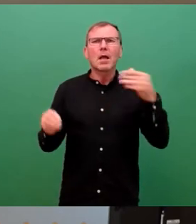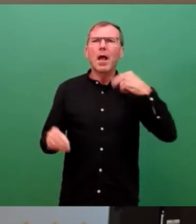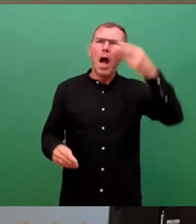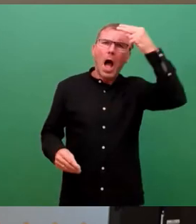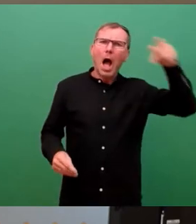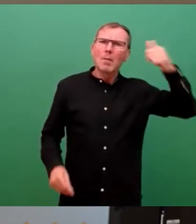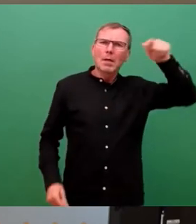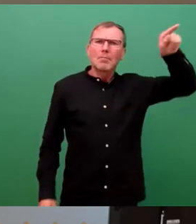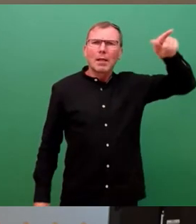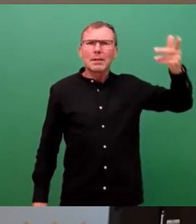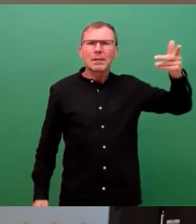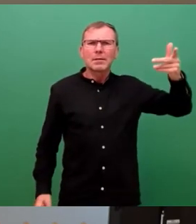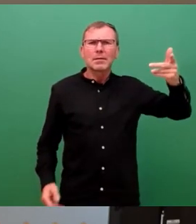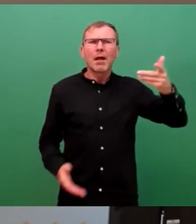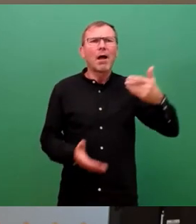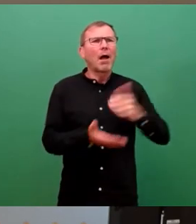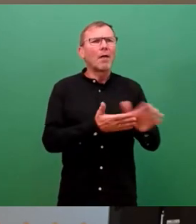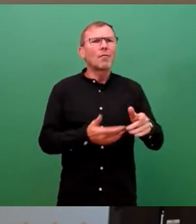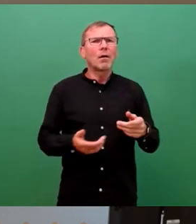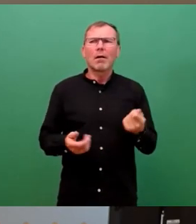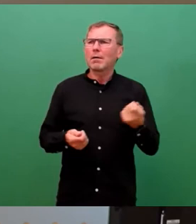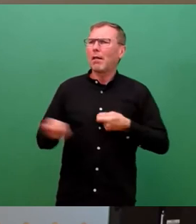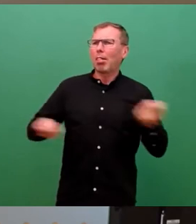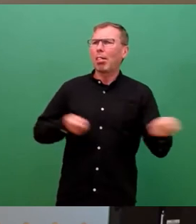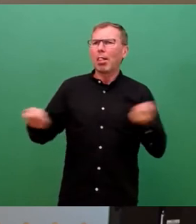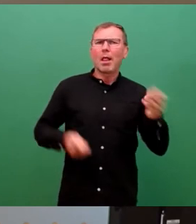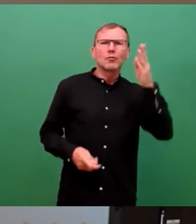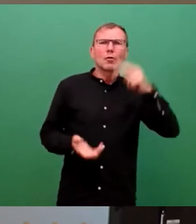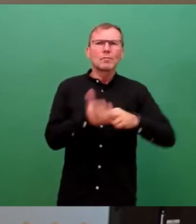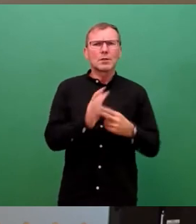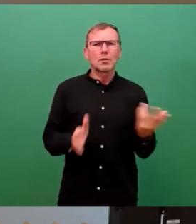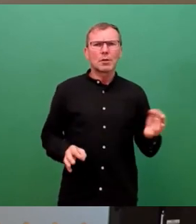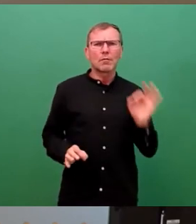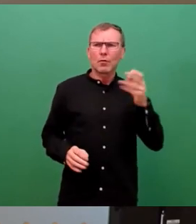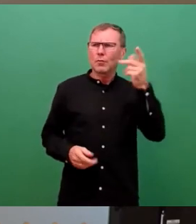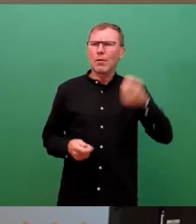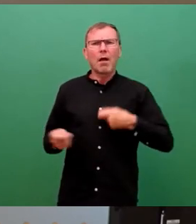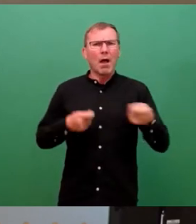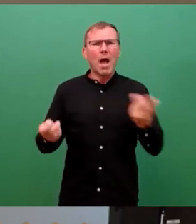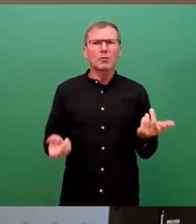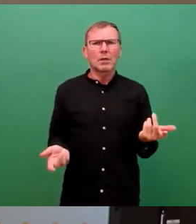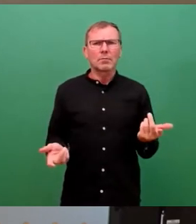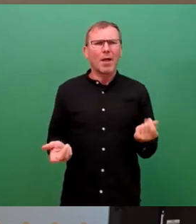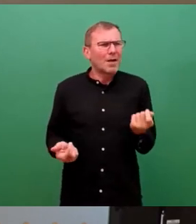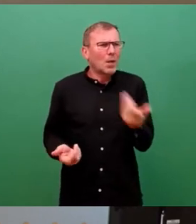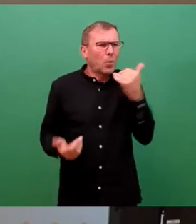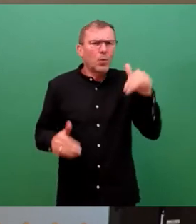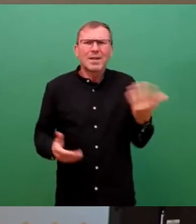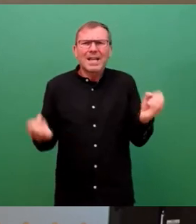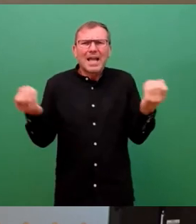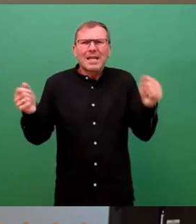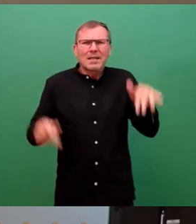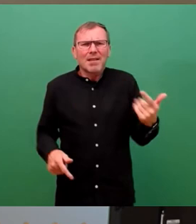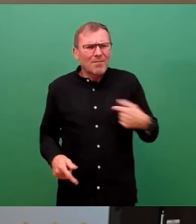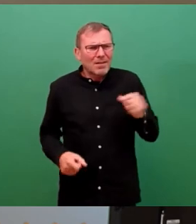weiterhin ungedeckte Schecks in Zukunftstechnologien, für Zukunftstechnologien ausstellt, die wir kurzfristig überhaupt nicht